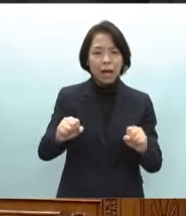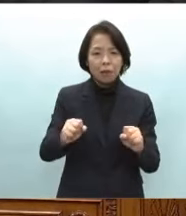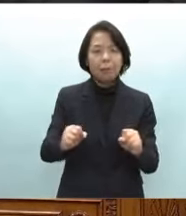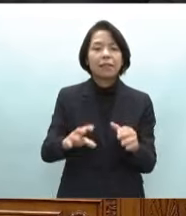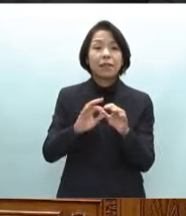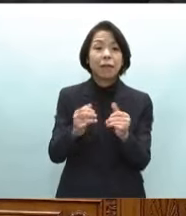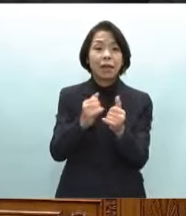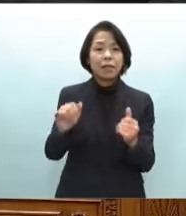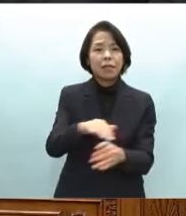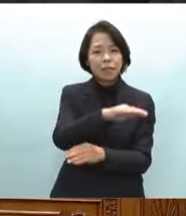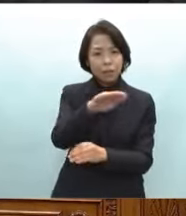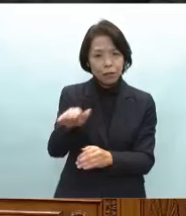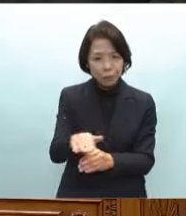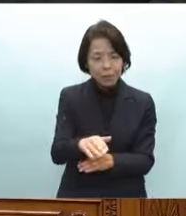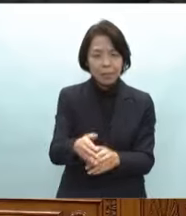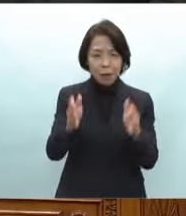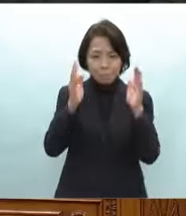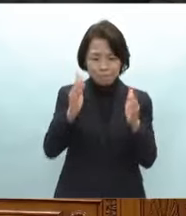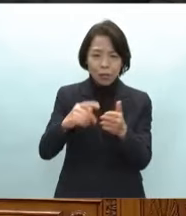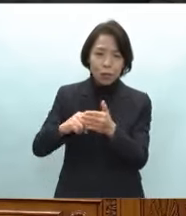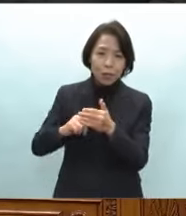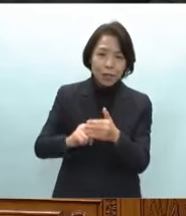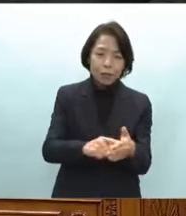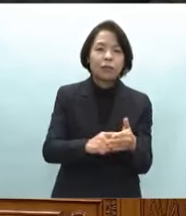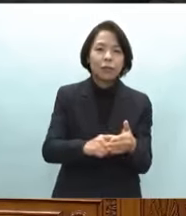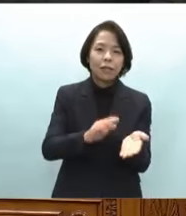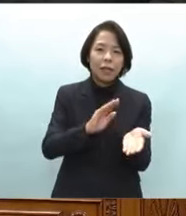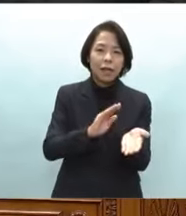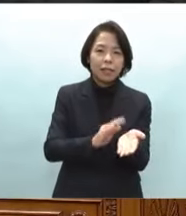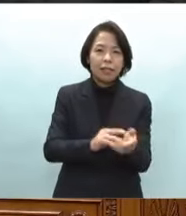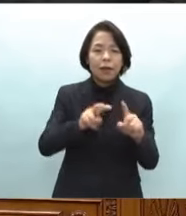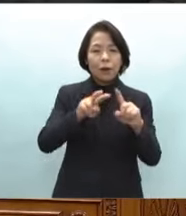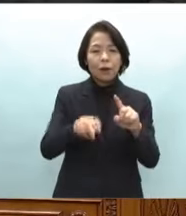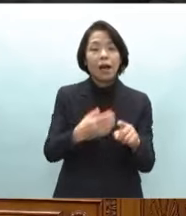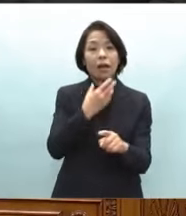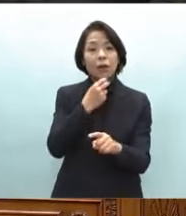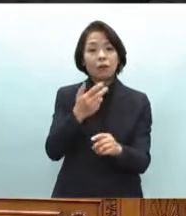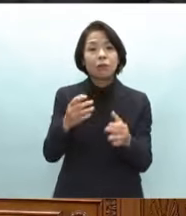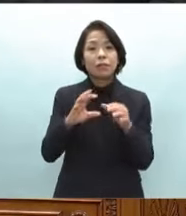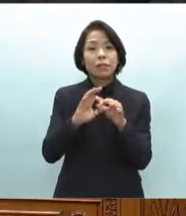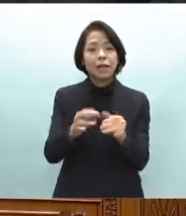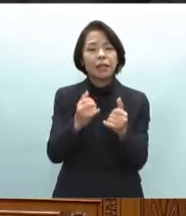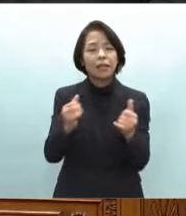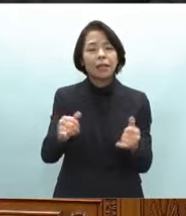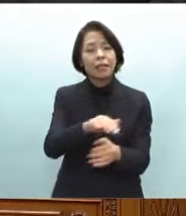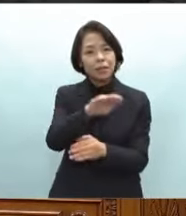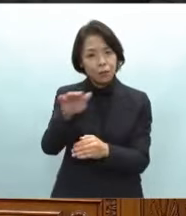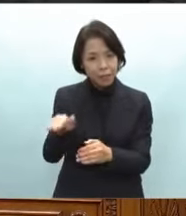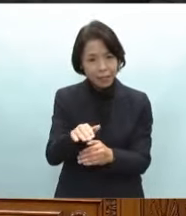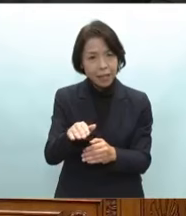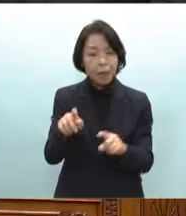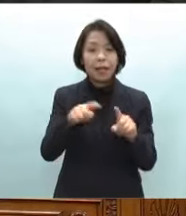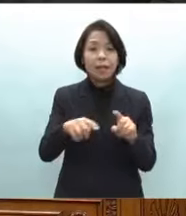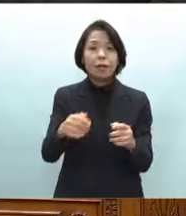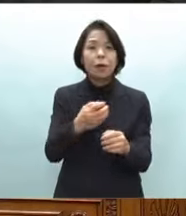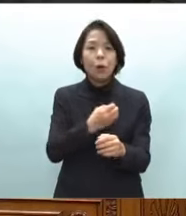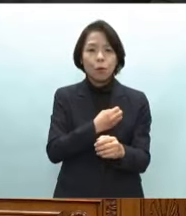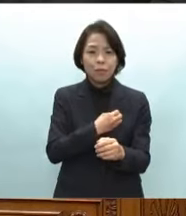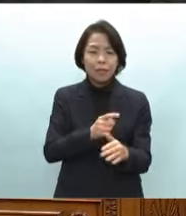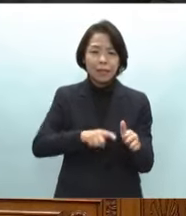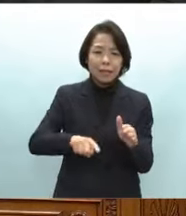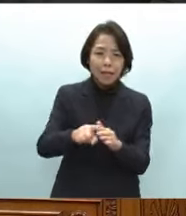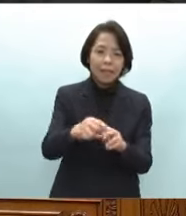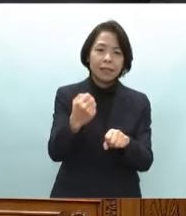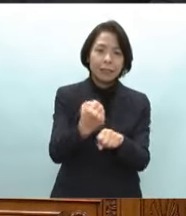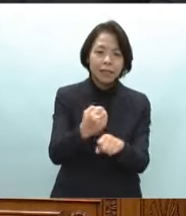献身的にご努力いただいている医療福祉介護関係者の皆様公務員はもとより最前線でご苦労されている